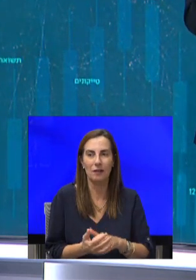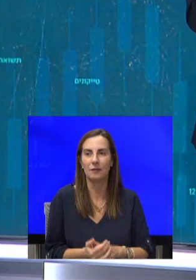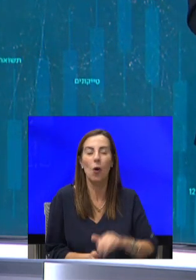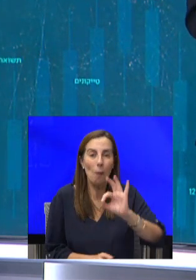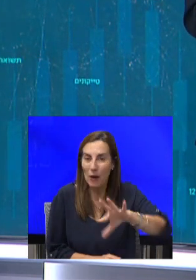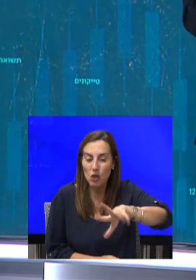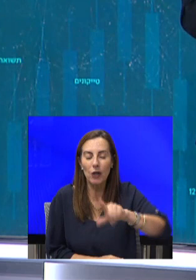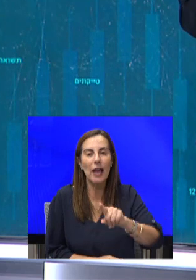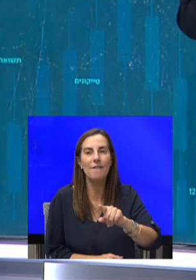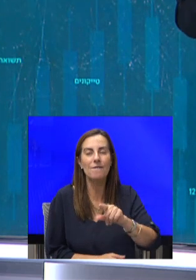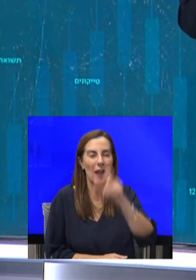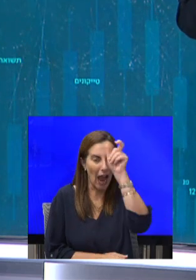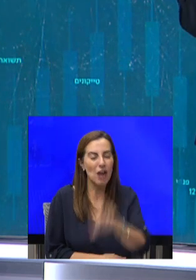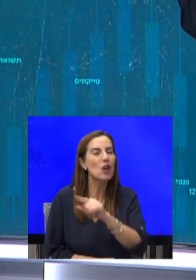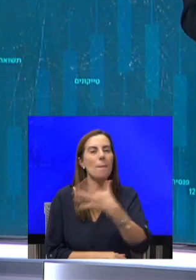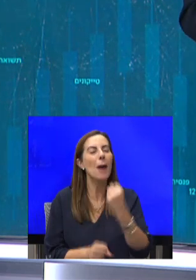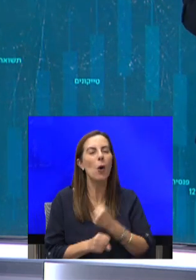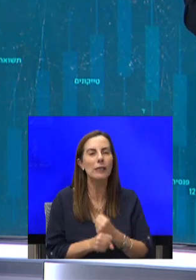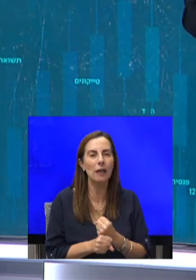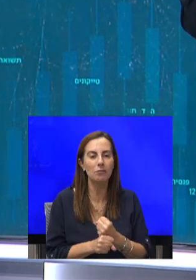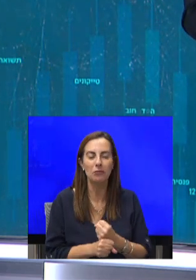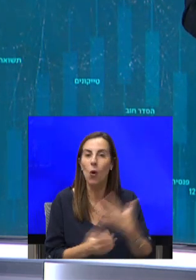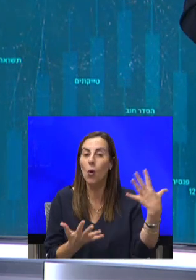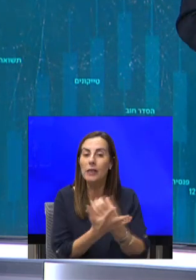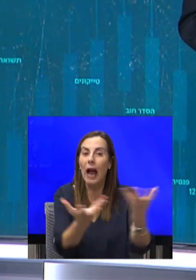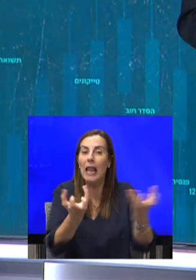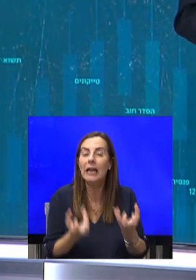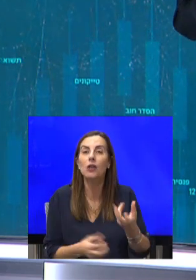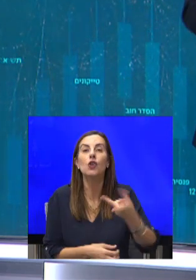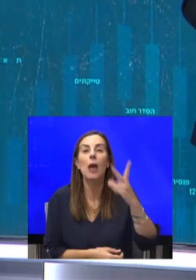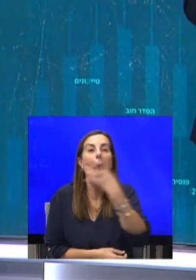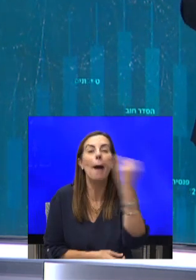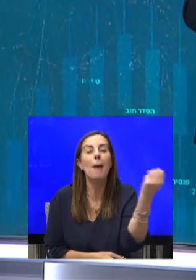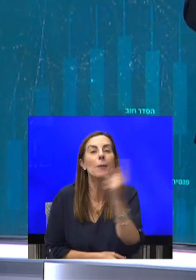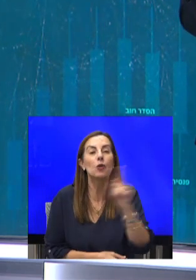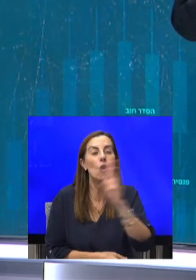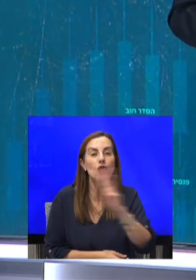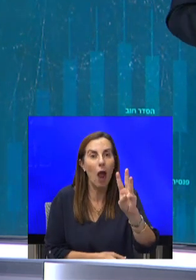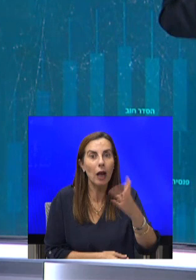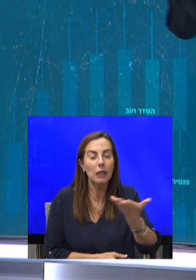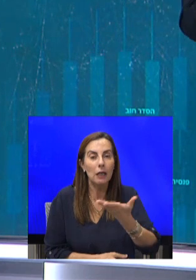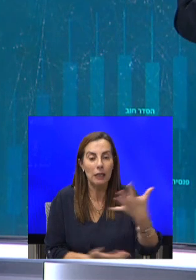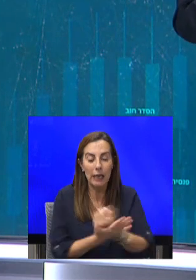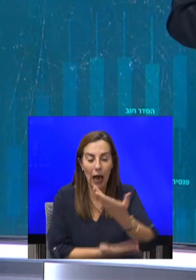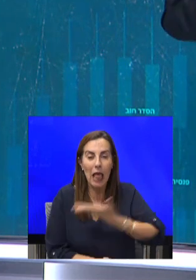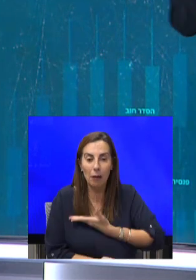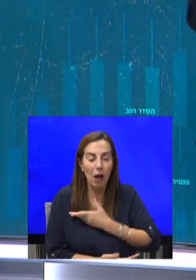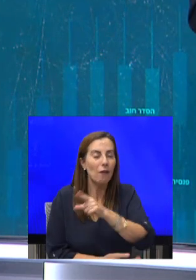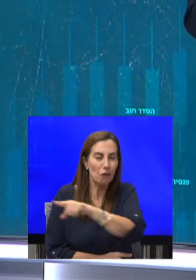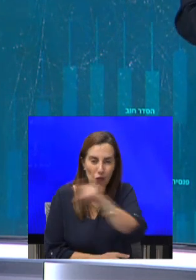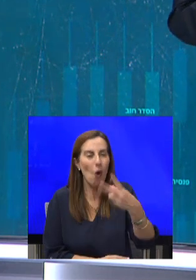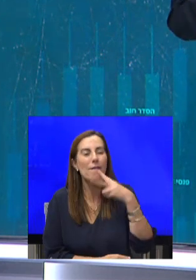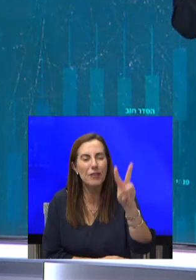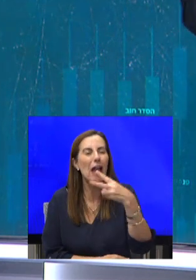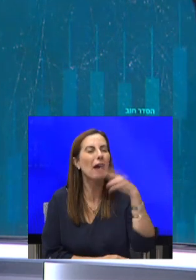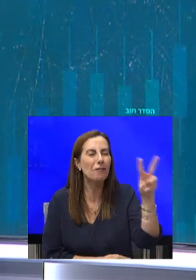היה כזה בדיוק. הוא הציח לגייס יותר מ-400 מיליון שקלים ממשקיעים, שקיבלו ממנו הבטחות לקבל צועות חלומיות של 12